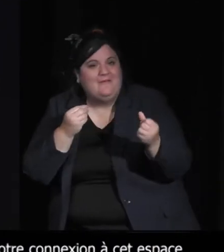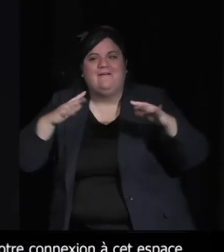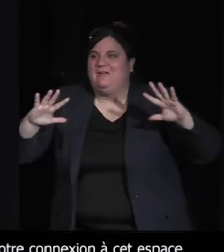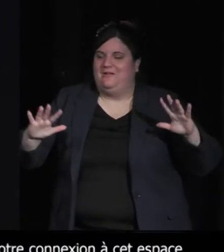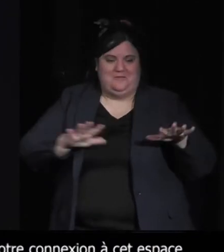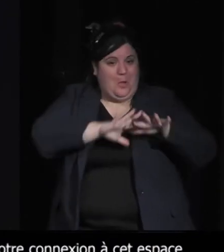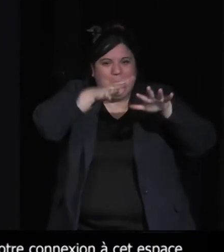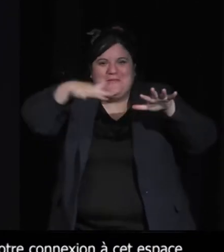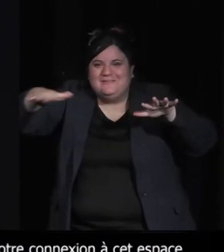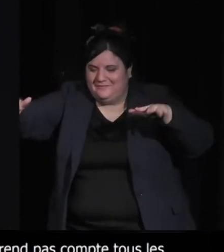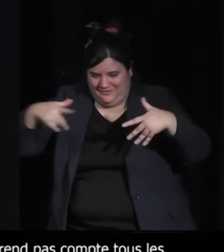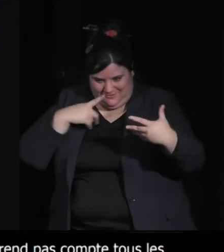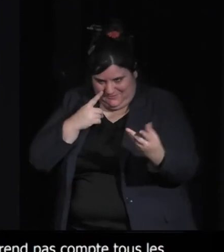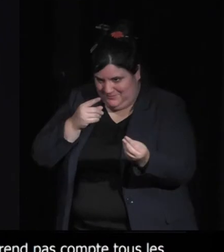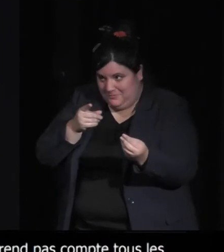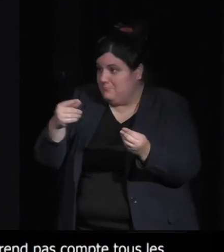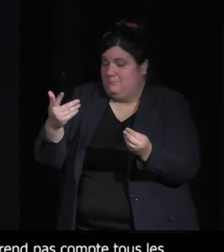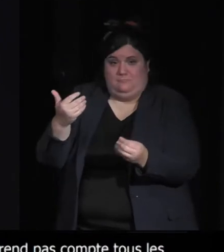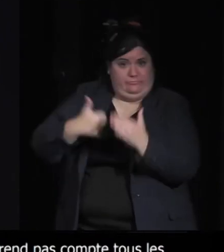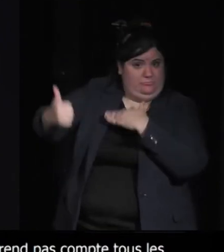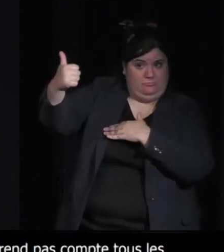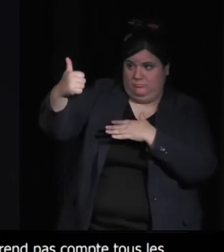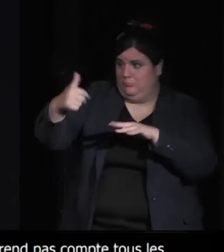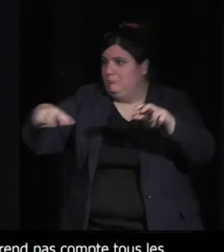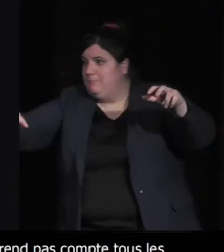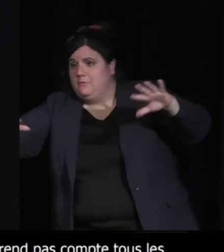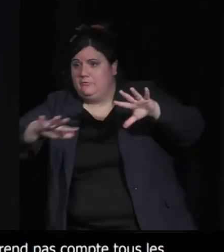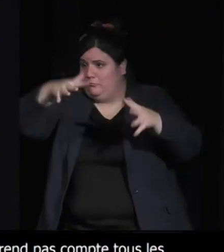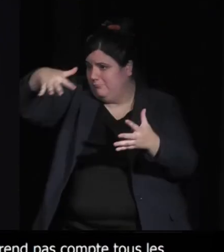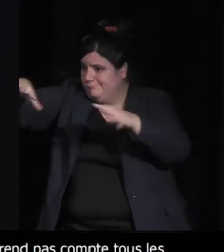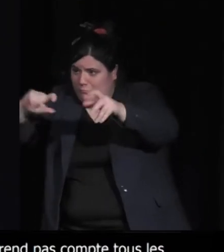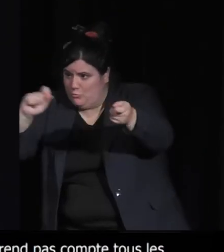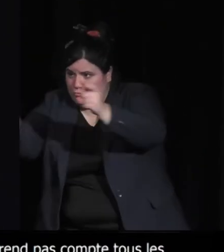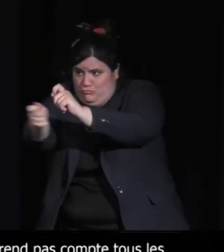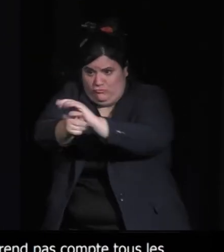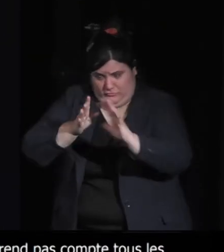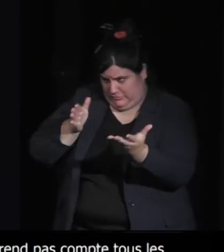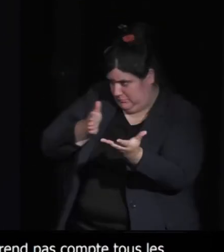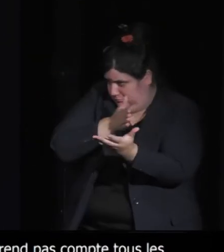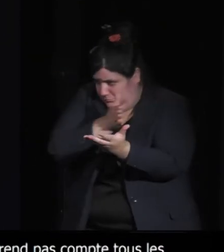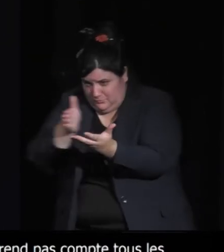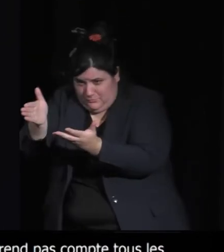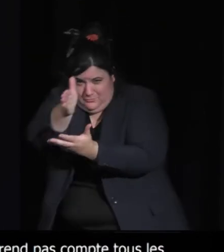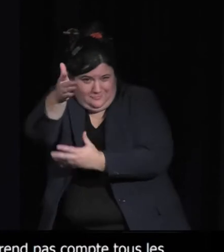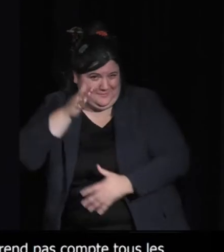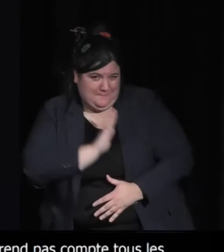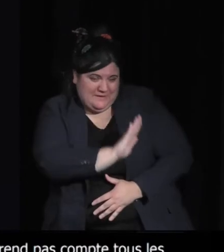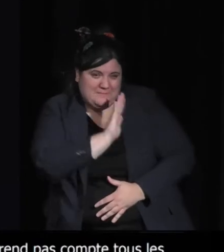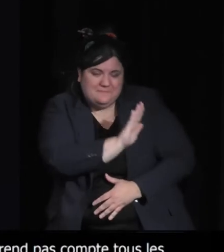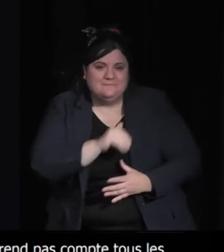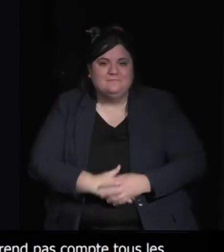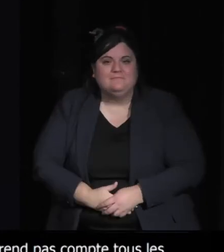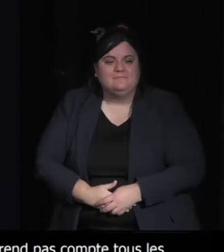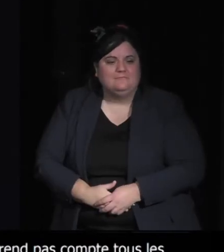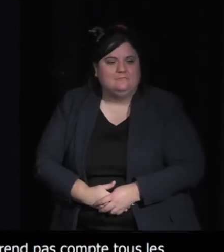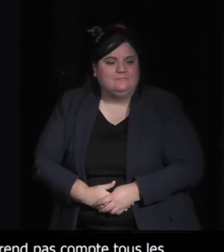avec un paysage qui est autonome, qui a sa propre vie. Et donc, ce qui est intéressant et c'est un peu